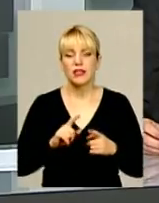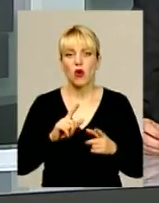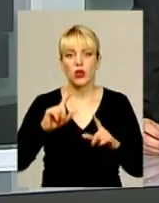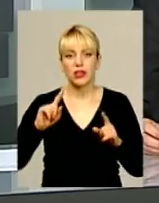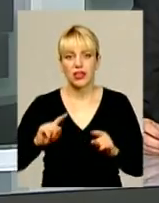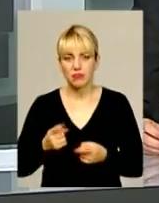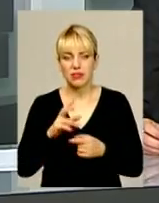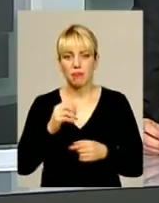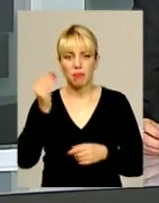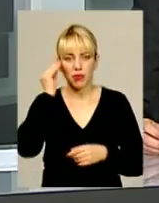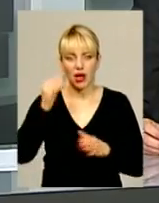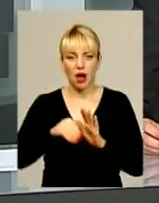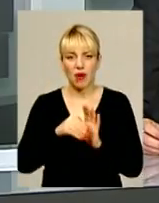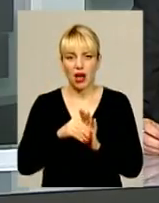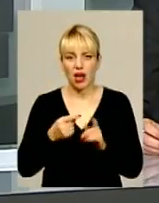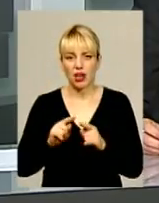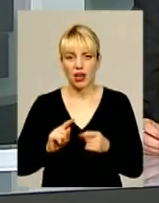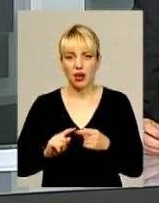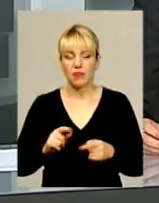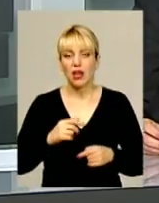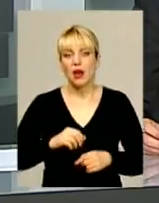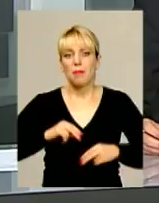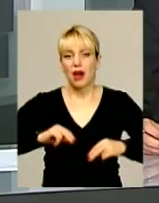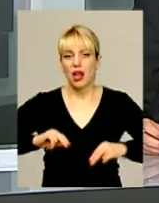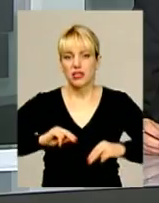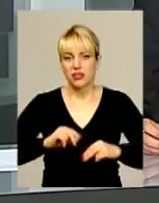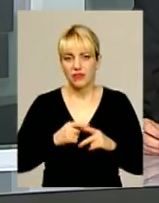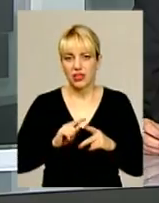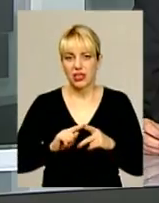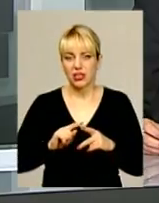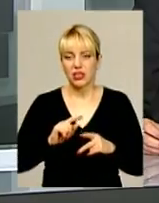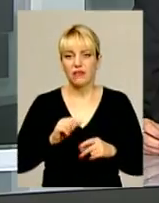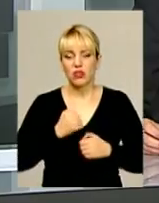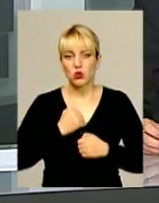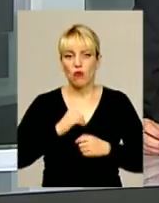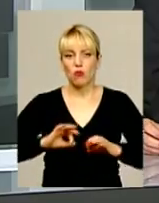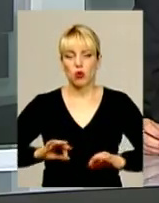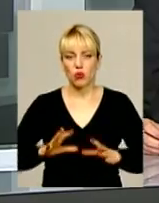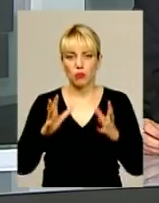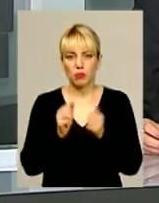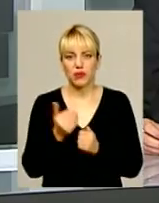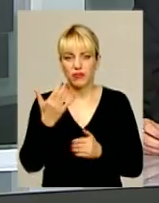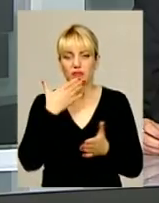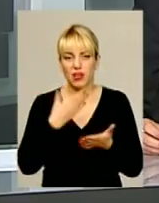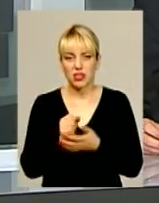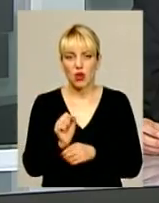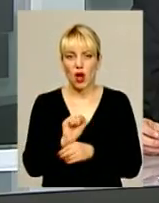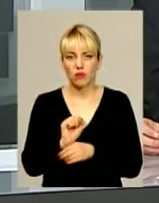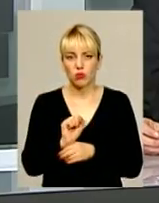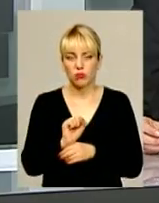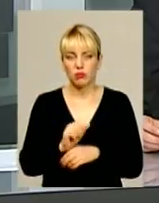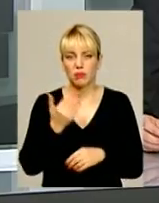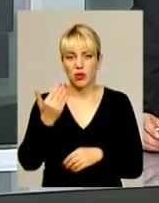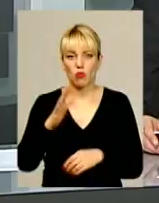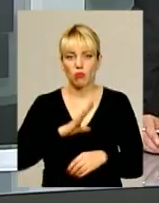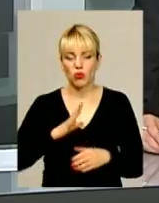отриманні хабара. Працівники Служби безпеки України та військової прокуратури перехопили посадовця в його власному автомобілі. При